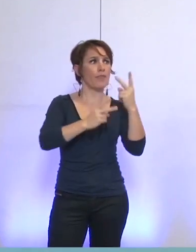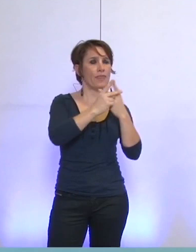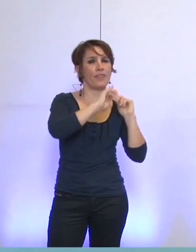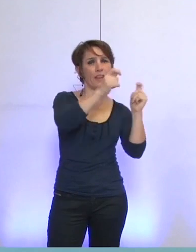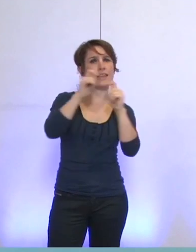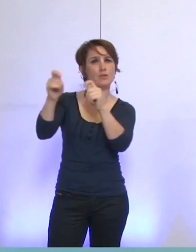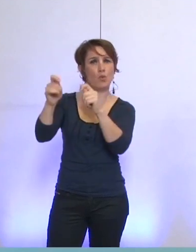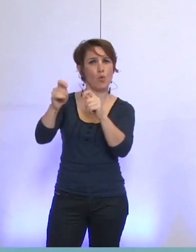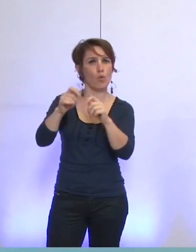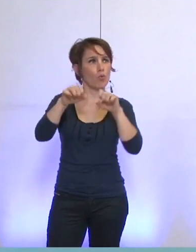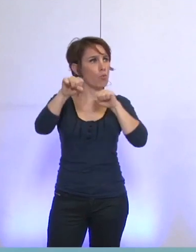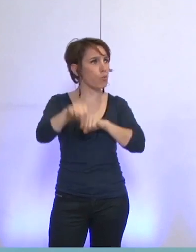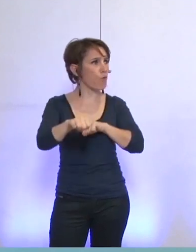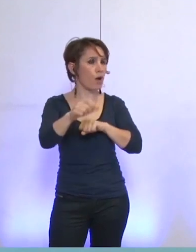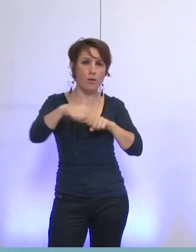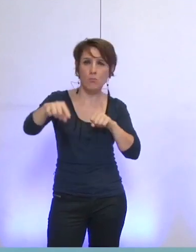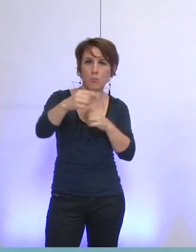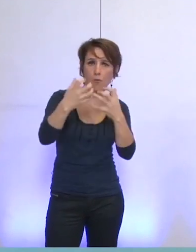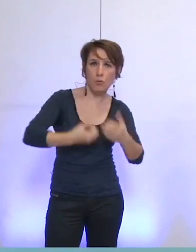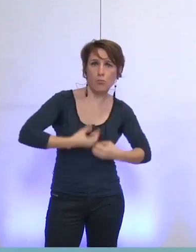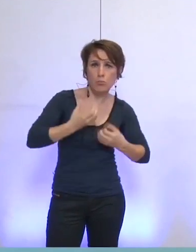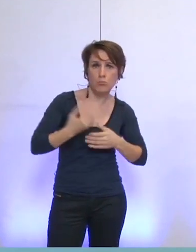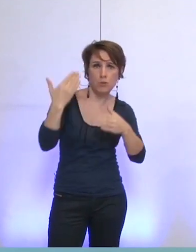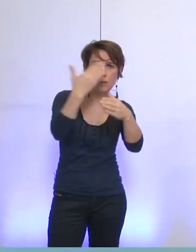sur ce rendu acte ?